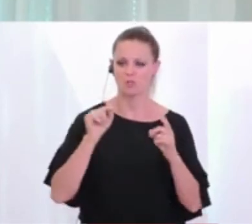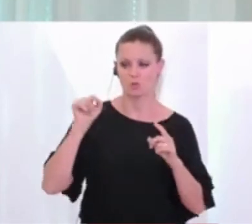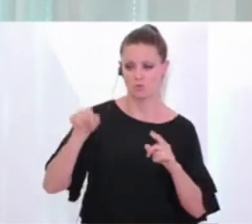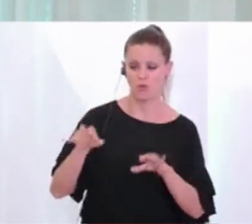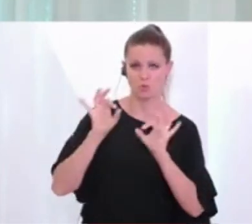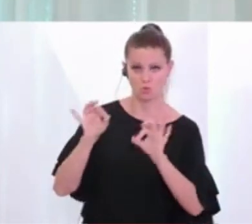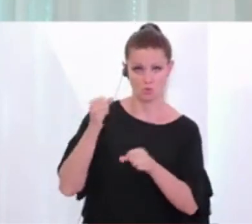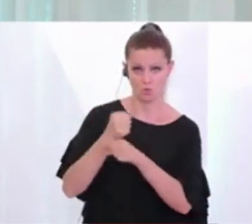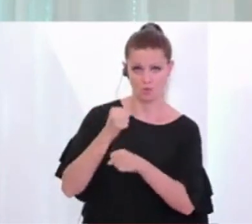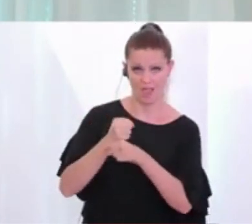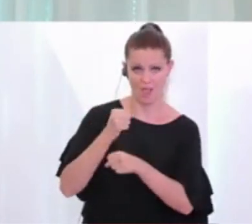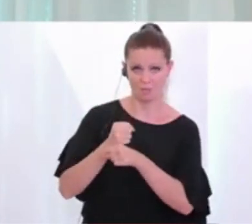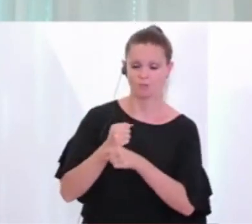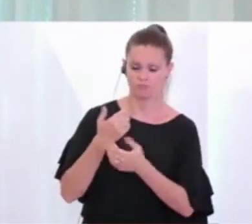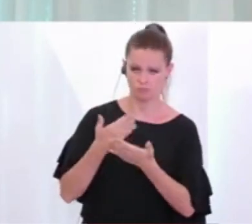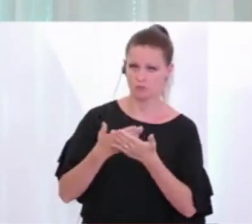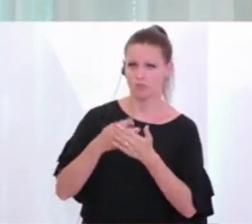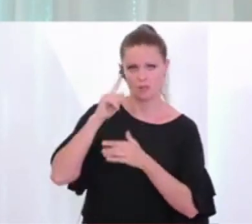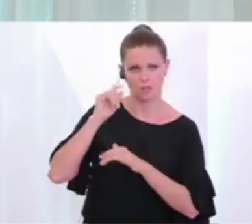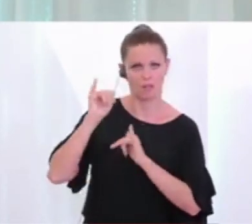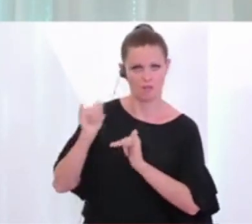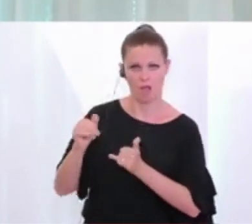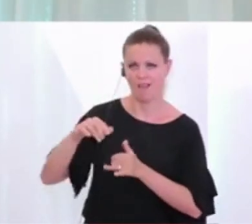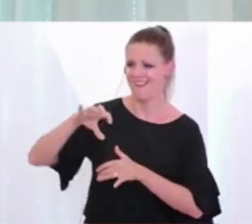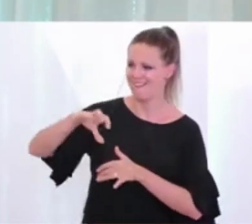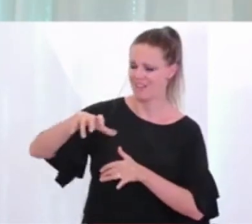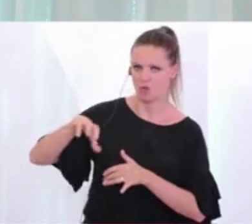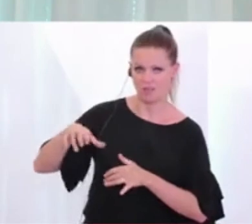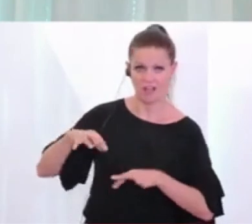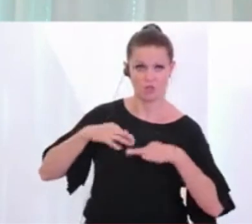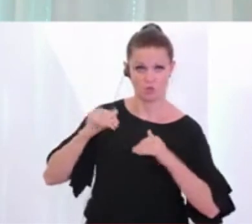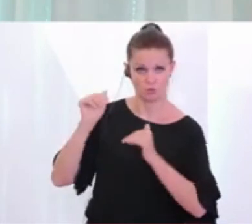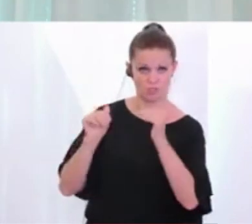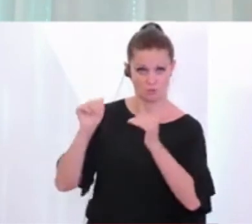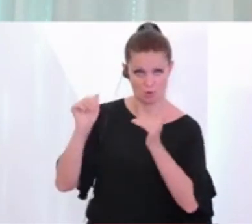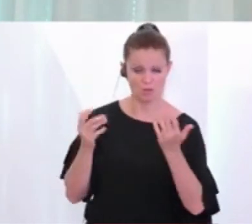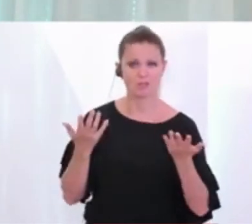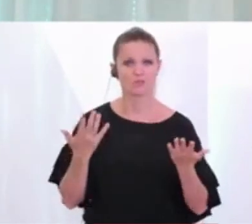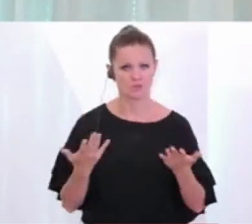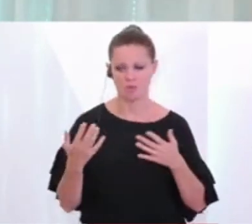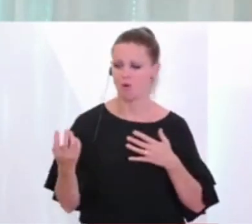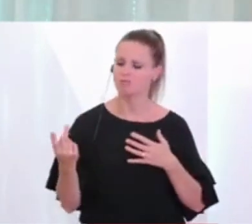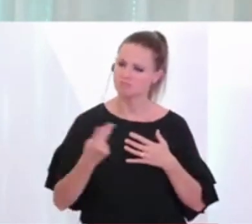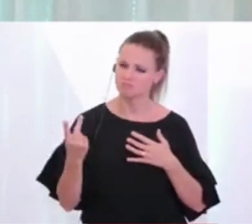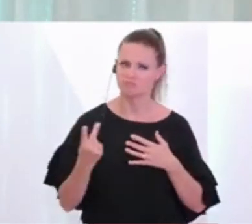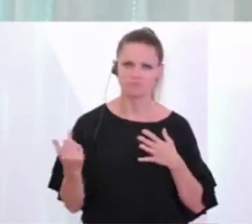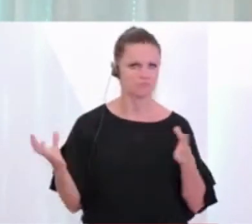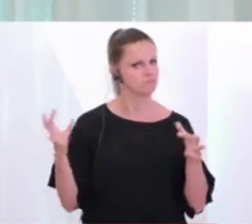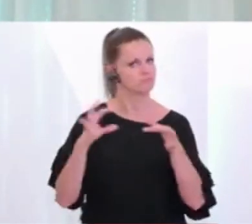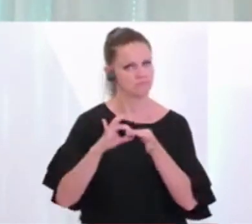eine gute Arbeit gemacht wird. Davon gehe ich aus, was die regionalen Gesundheitsbehörden betrifft. Wir wollen mit diesen eng kooperieren